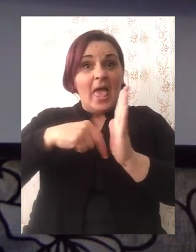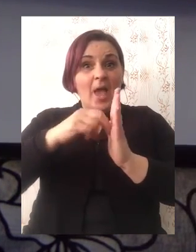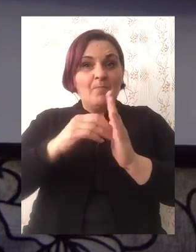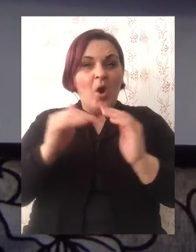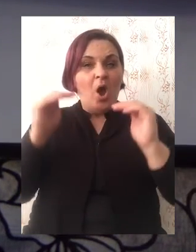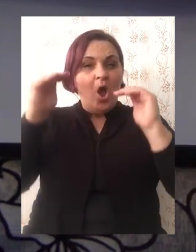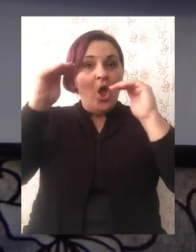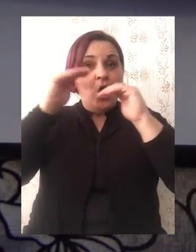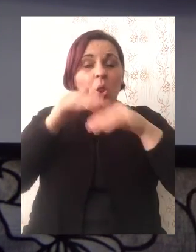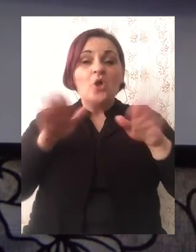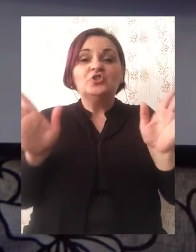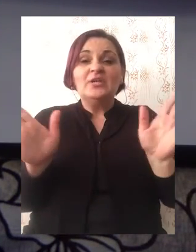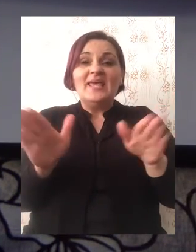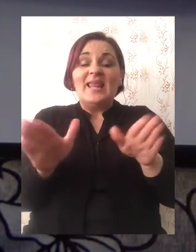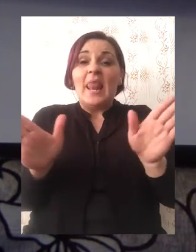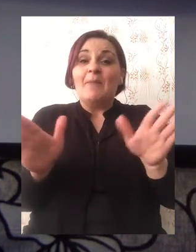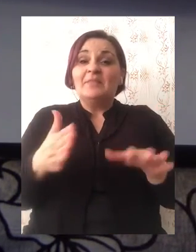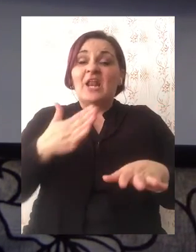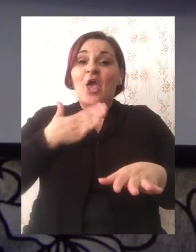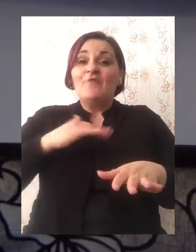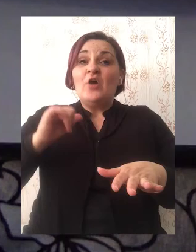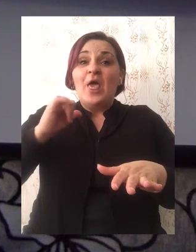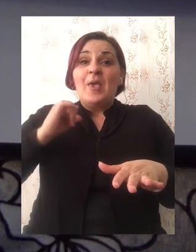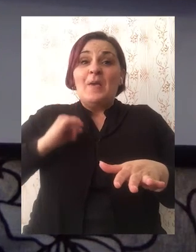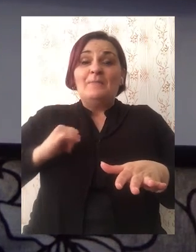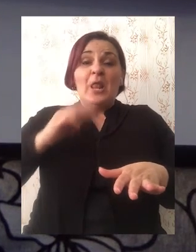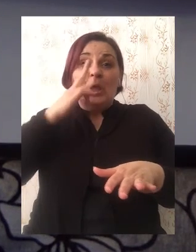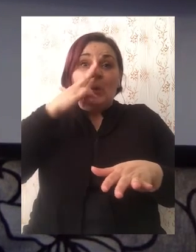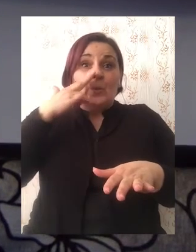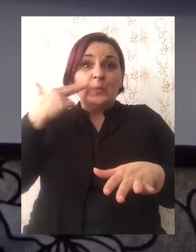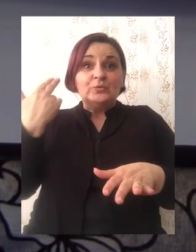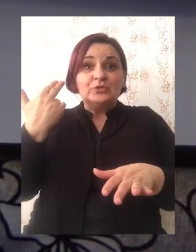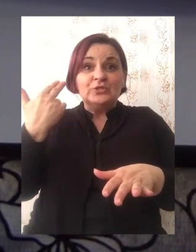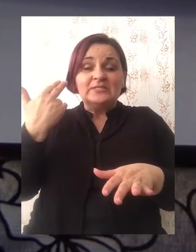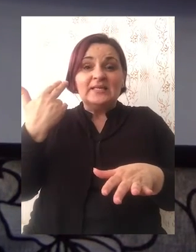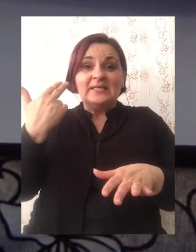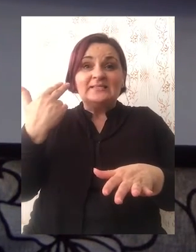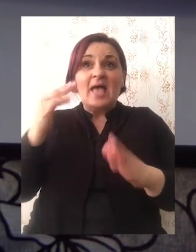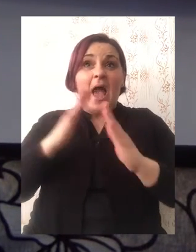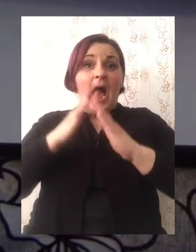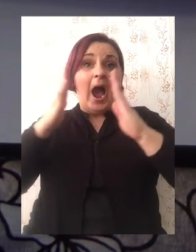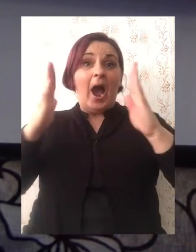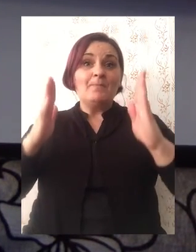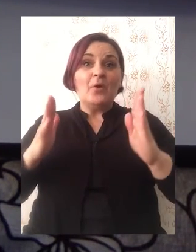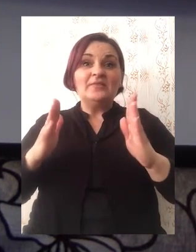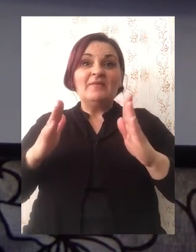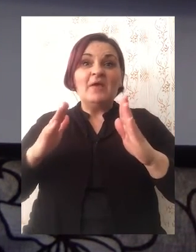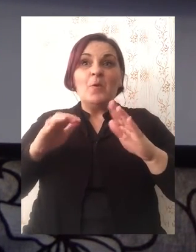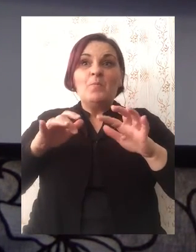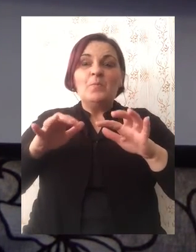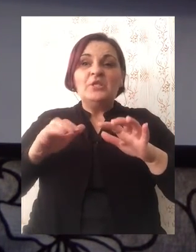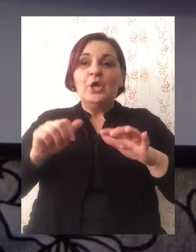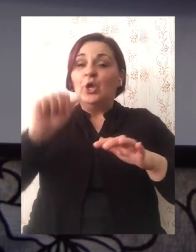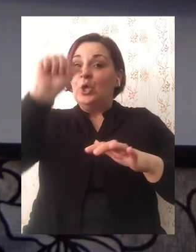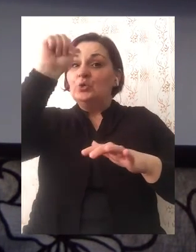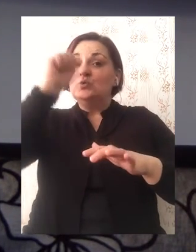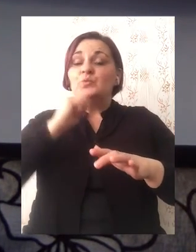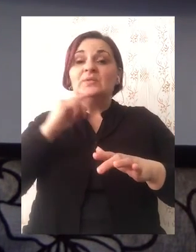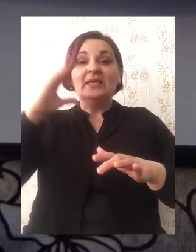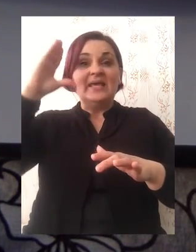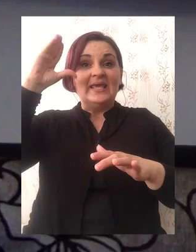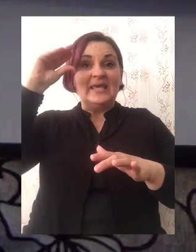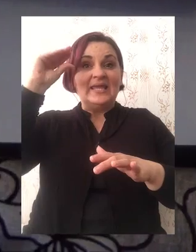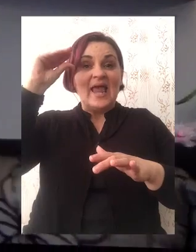Noćni leptirovi vole bijele i ružičaste cvjetove. A dnevne insekte privlače šuti i